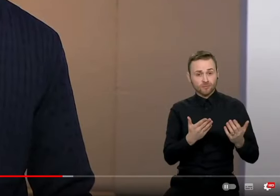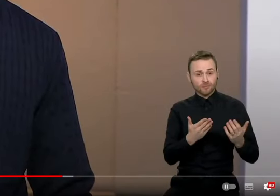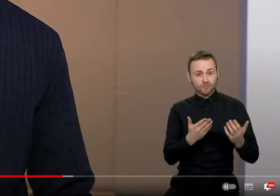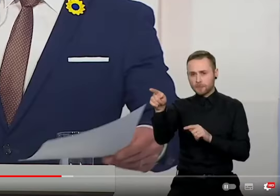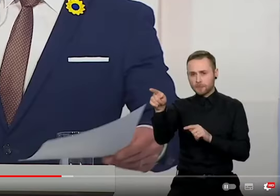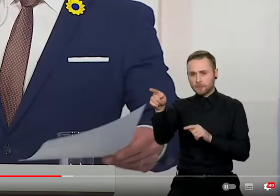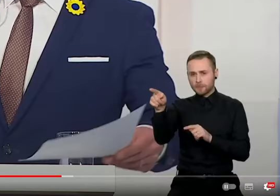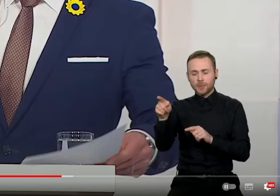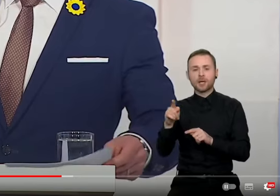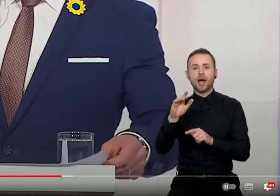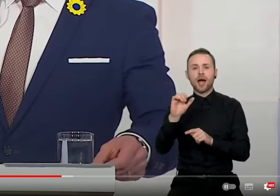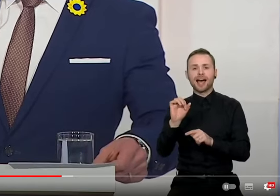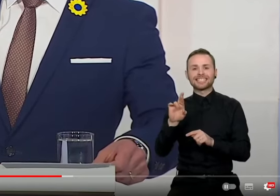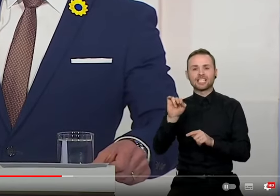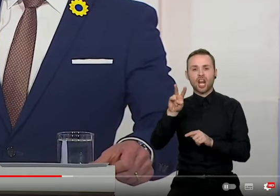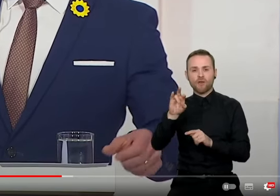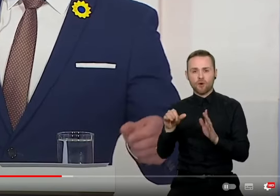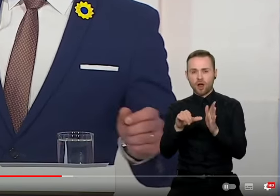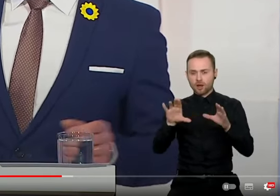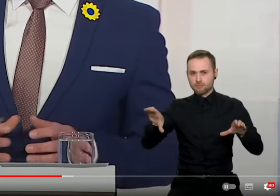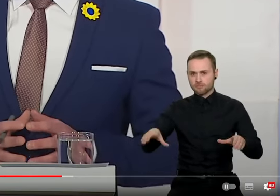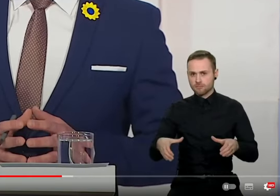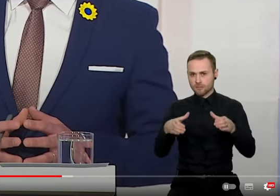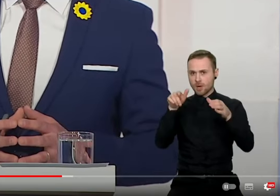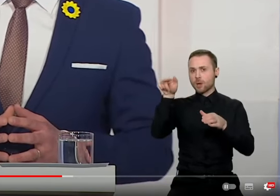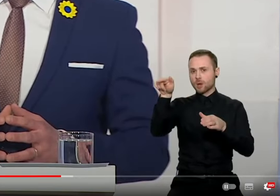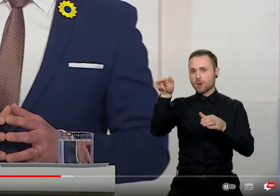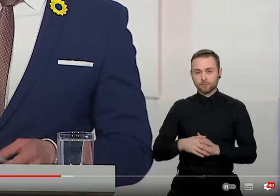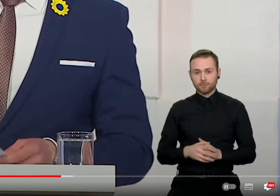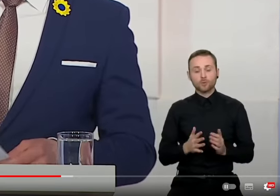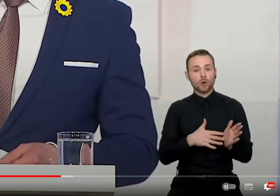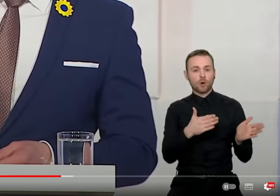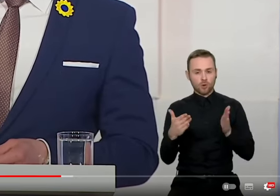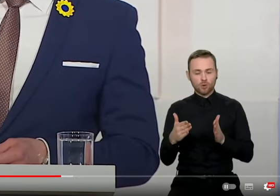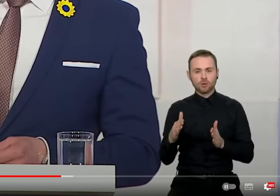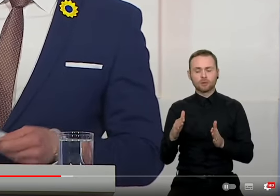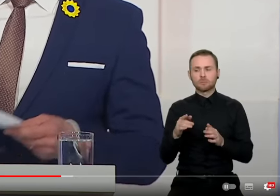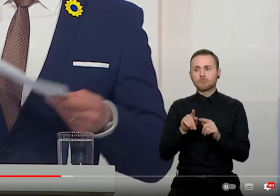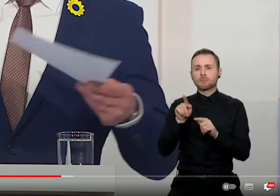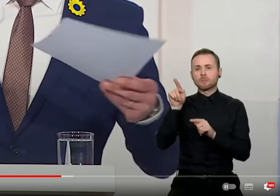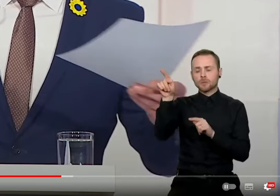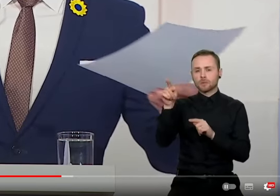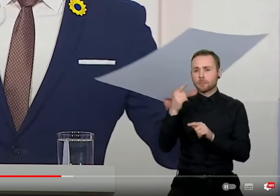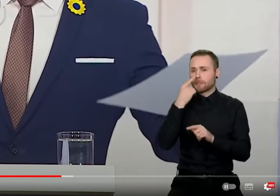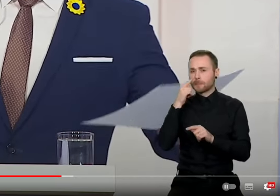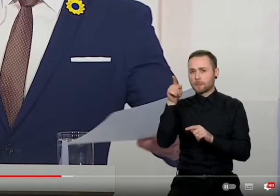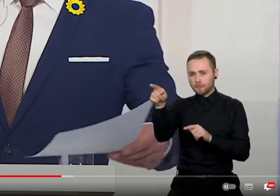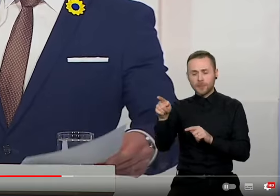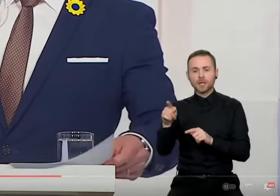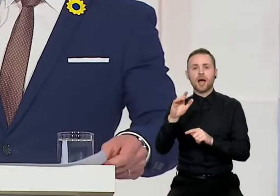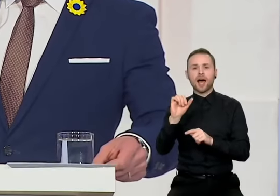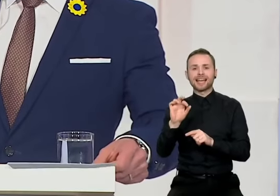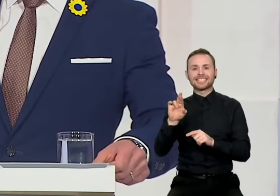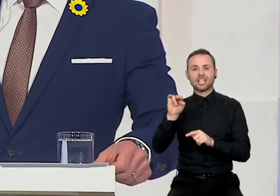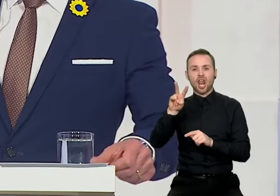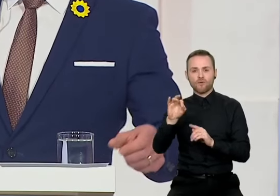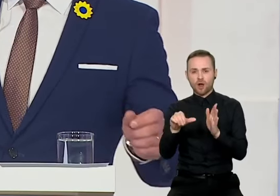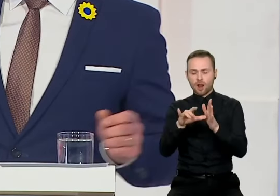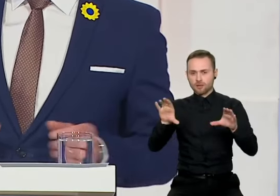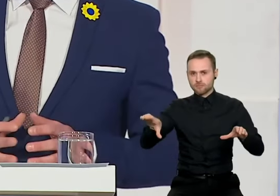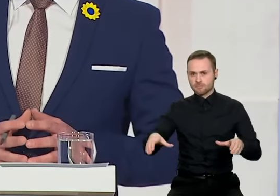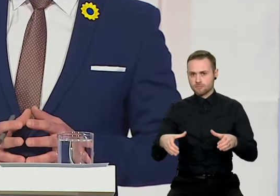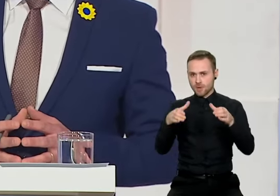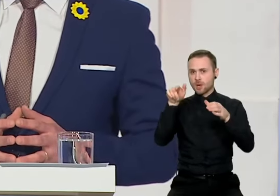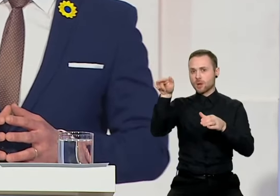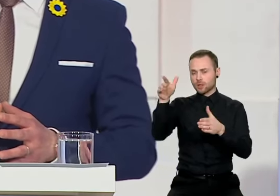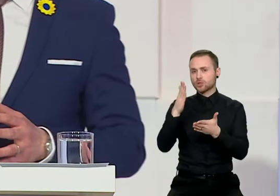Liet, kaip suformavo klausimą dar pritai? pakankamai pasirengusi galimos nelaimės už kelių dešimčių kilometrų nuo Vilniaus centro. Ar sostinė pakankamai